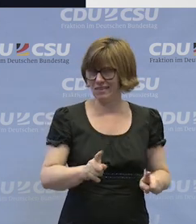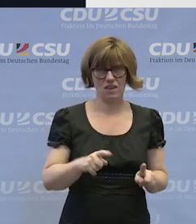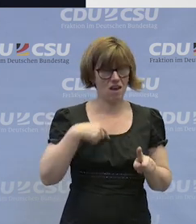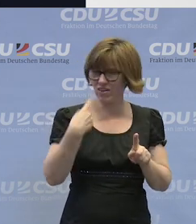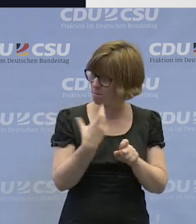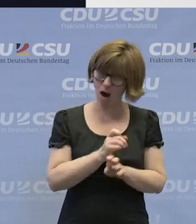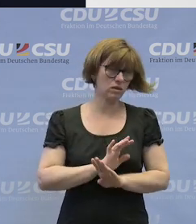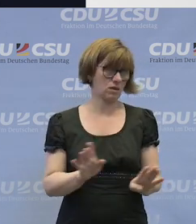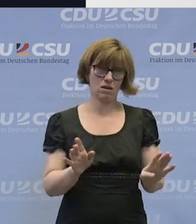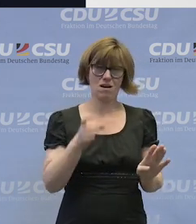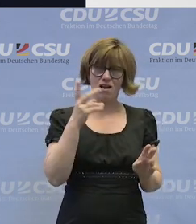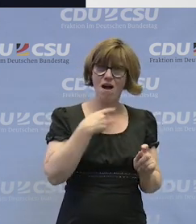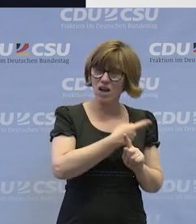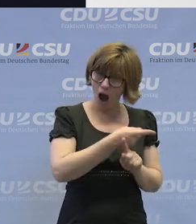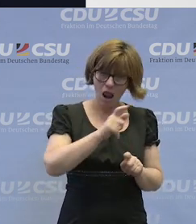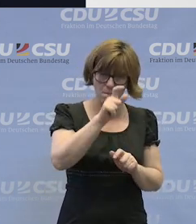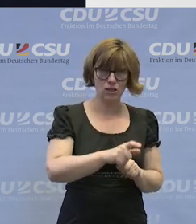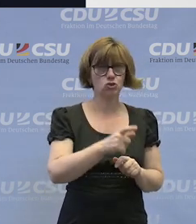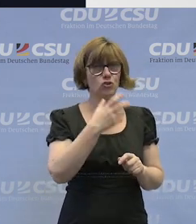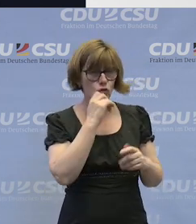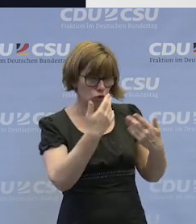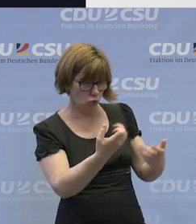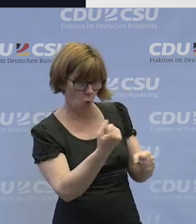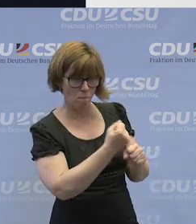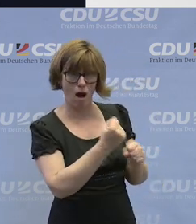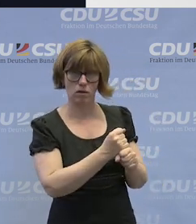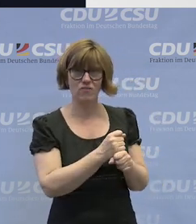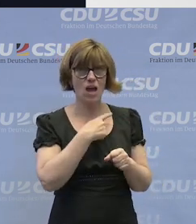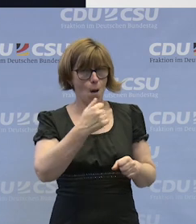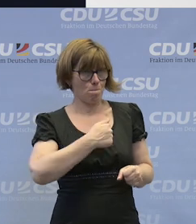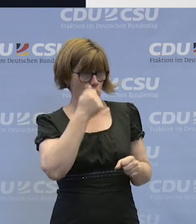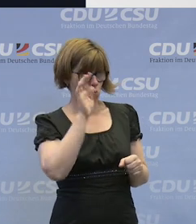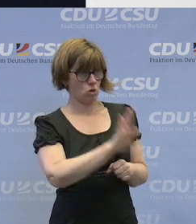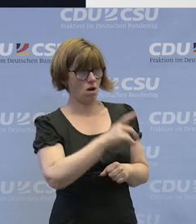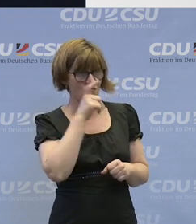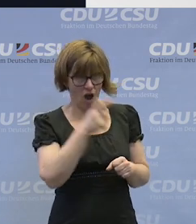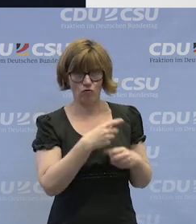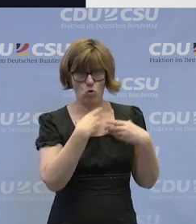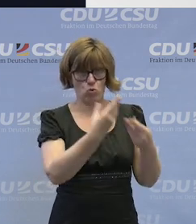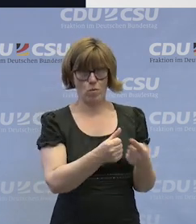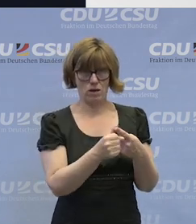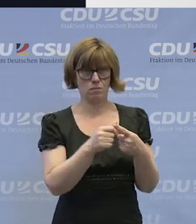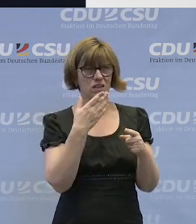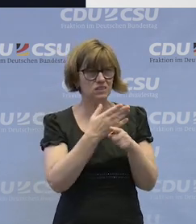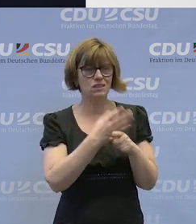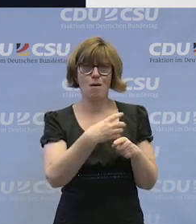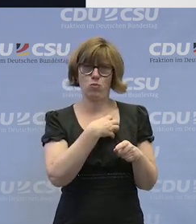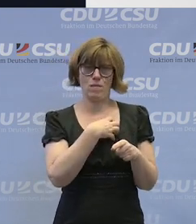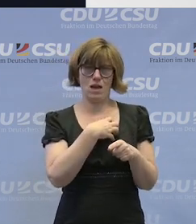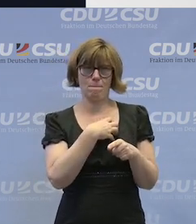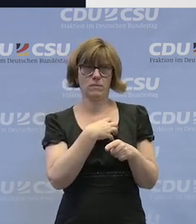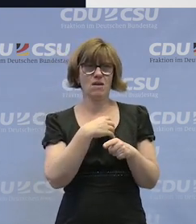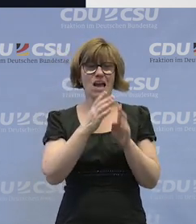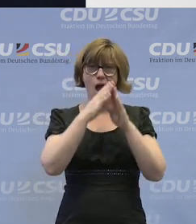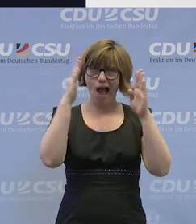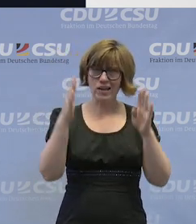machen wir nicht, sondern wir lassen natürlich alle Menschen das machen, was sie machen können und wir ermutigen sie, ihre Verantwortung zu übernehmen. Das ist ja gerade das Problem in